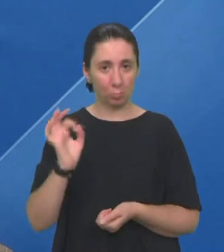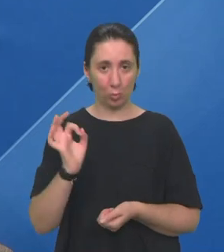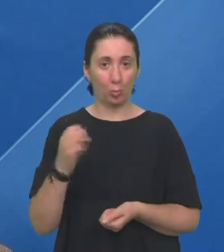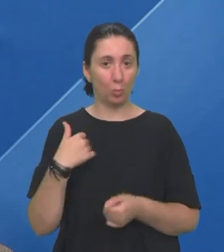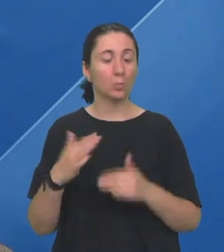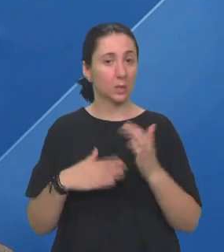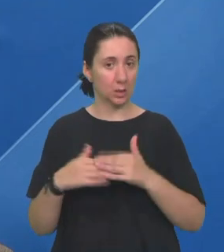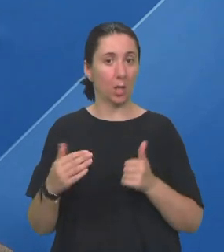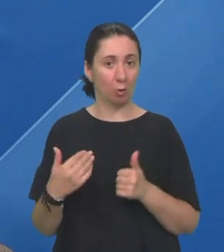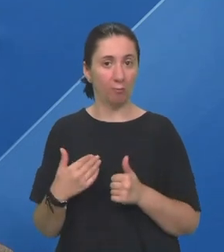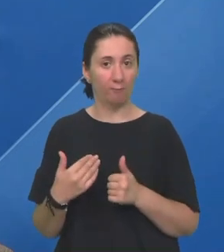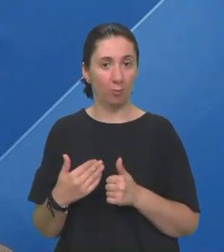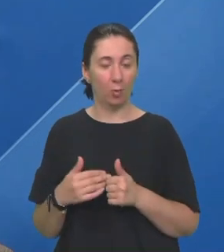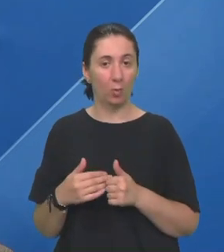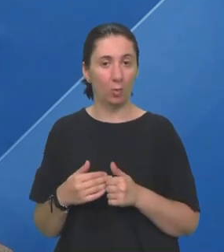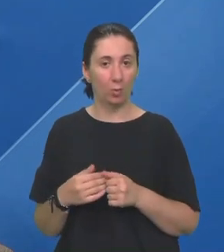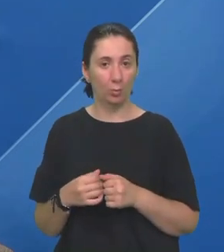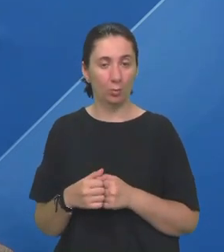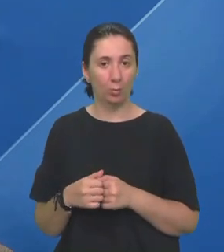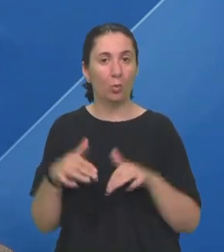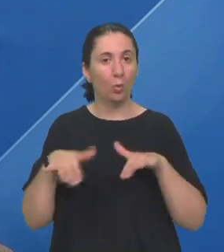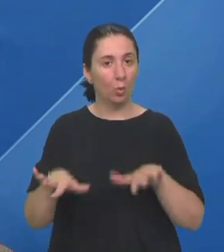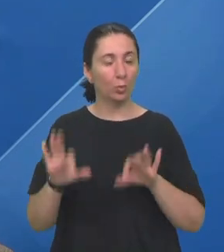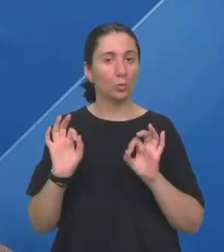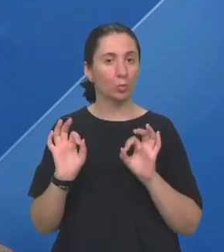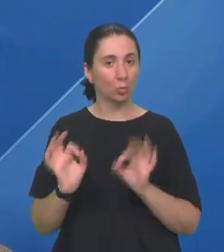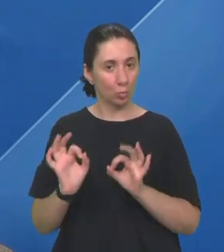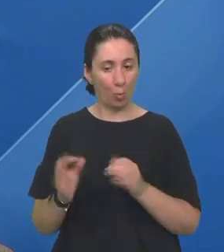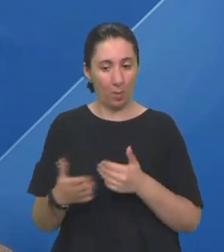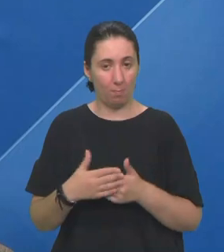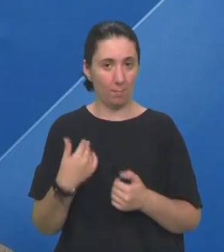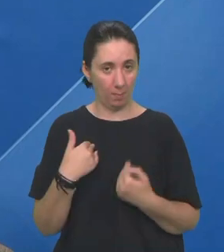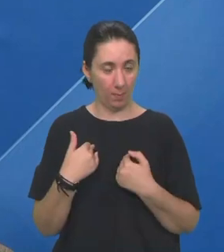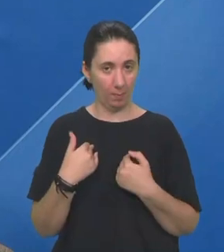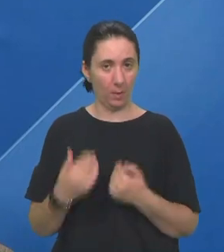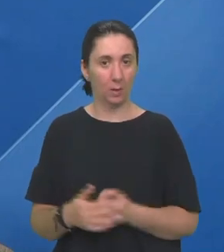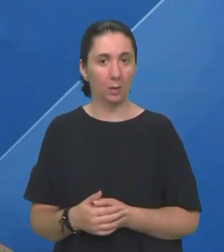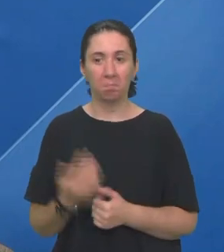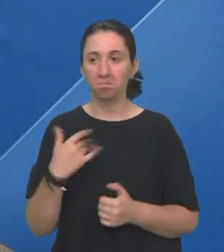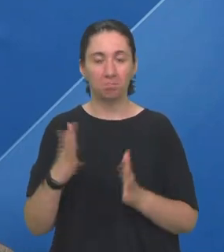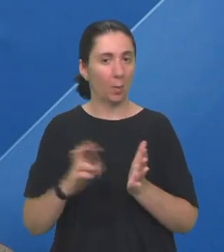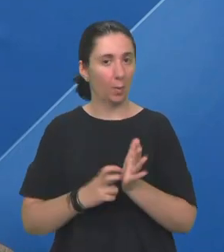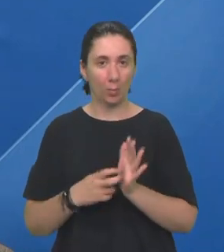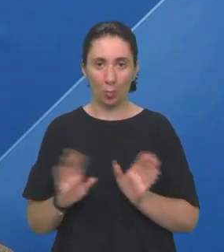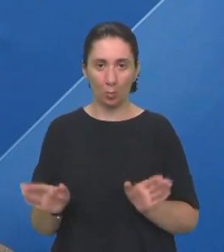Dobro mi je, zadovoljna sam Ljudi su jako dobri prema meni Nemam problema